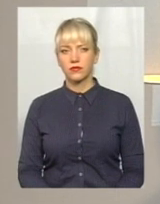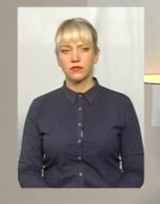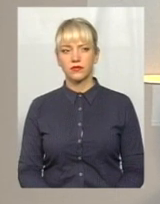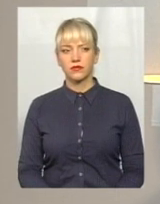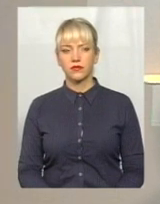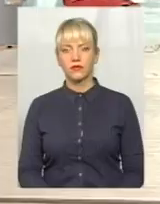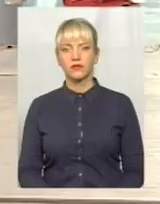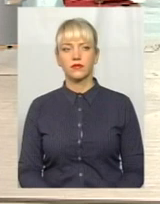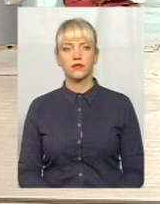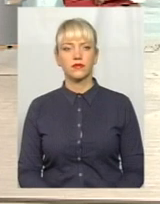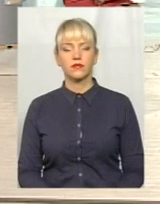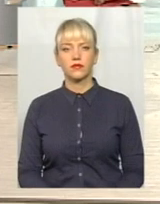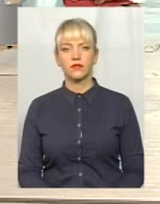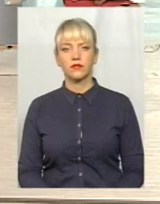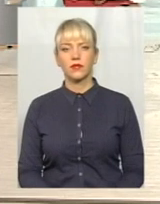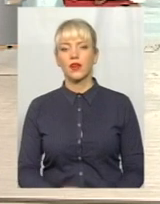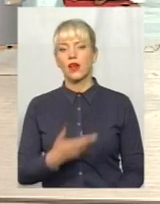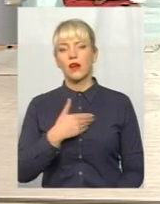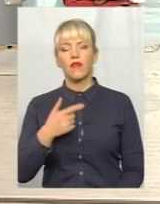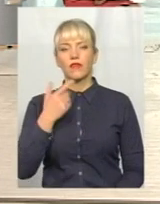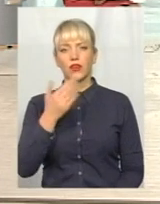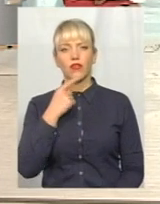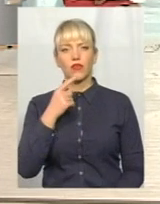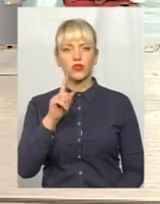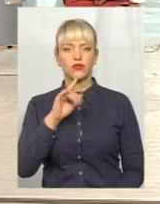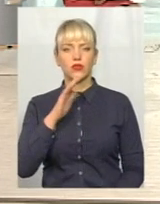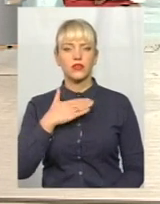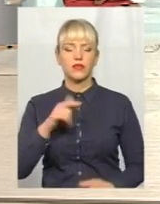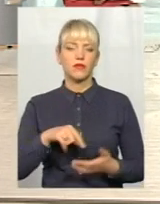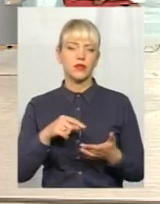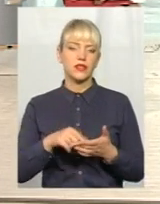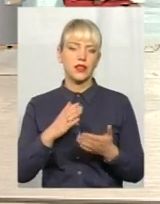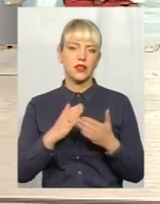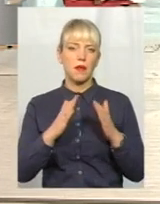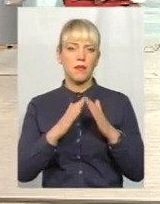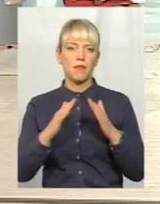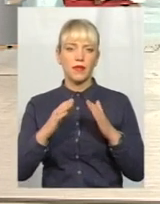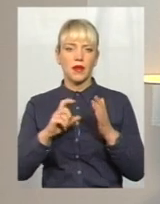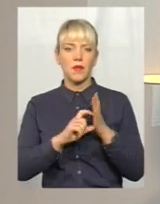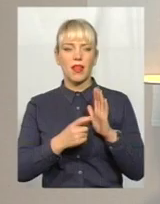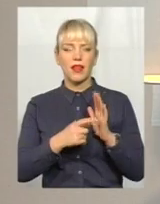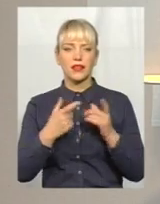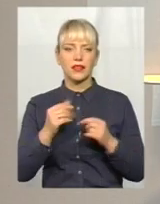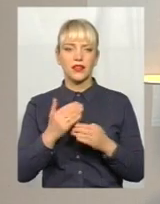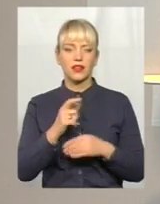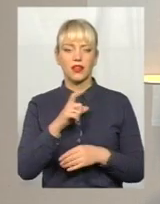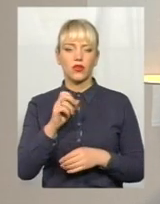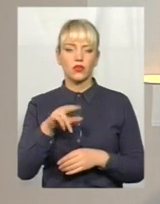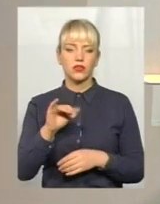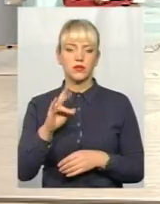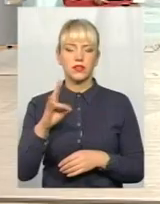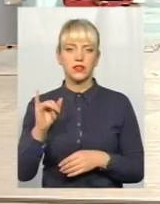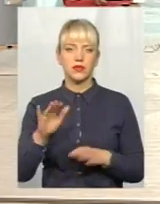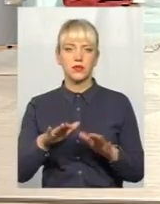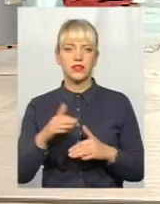Ні. Пане Леонід, ви говорили за те, що в нас в місті є палати, де є хоспісні місця. Наша знімальна група